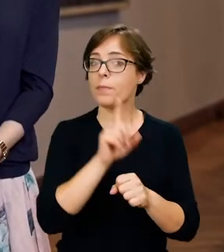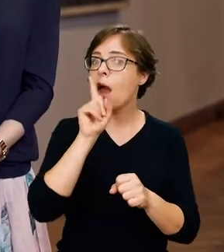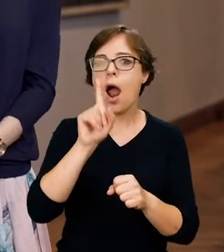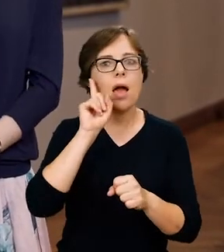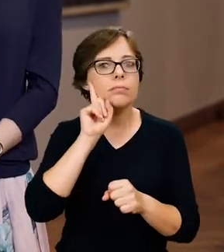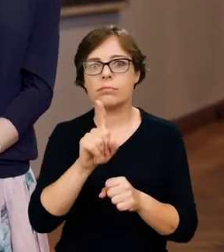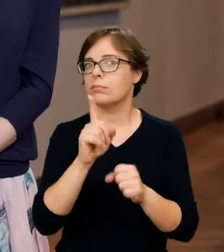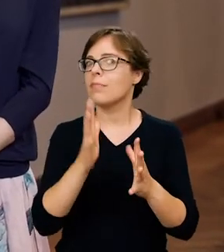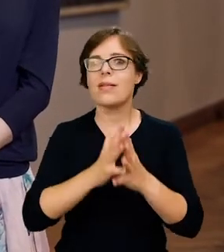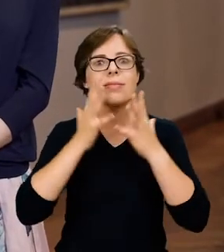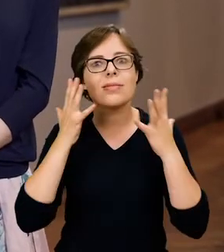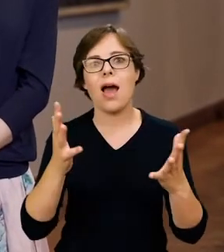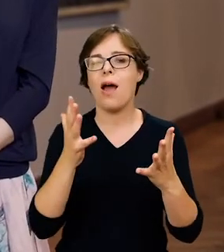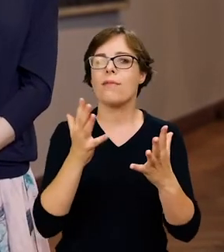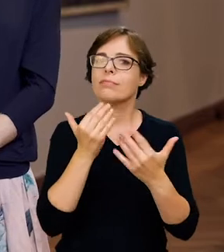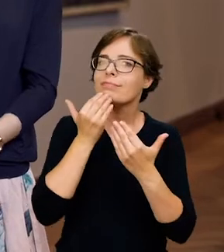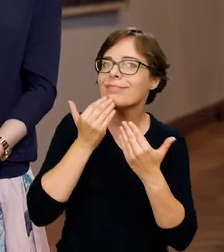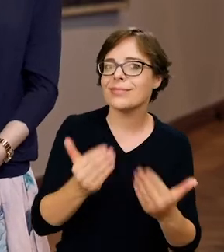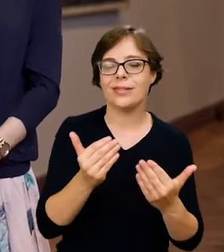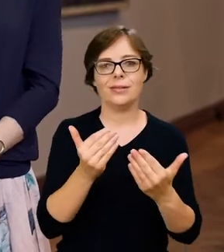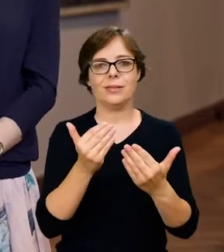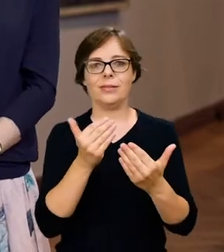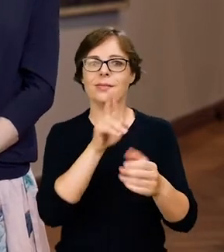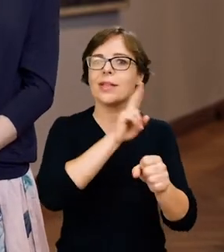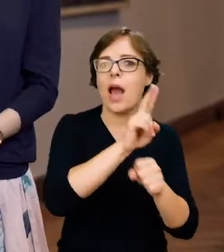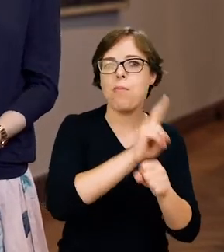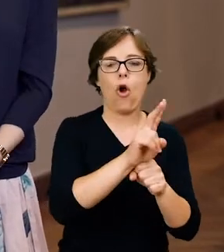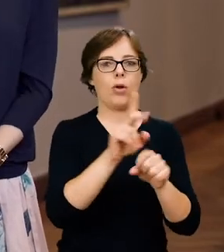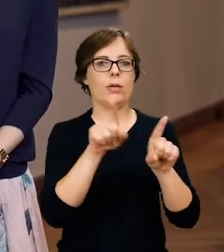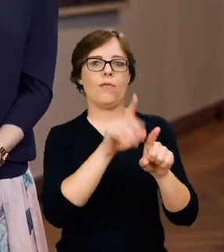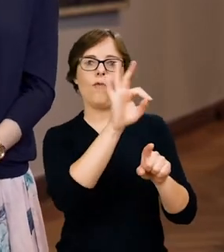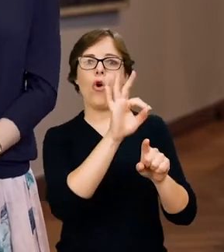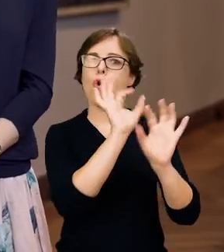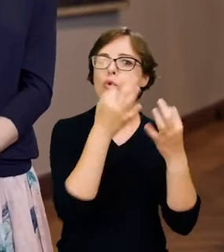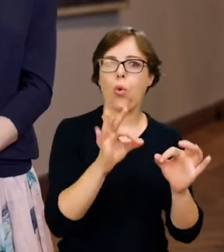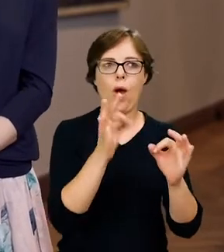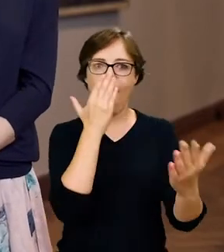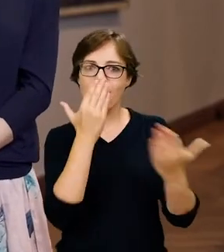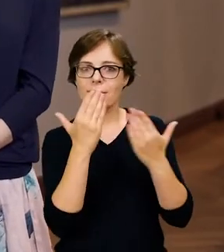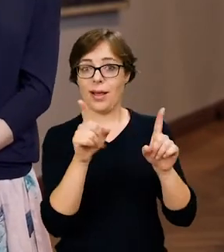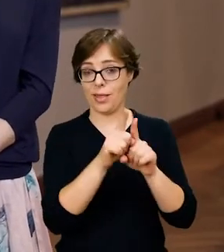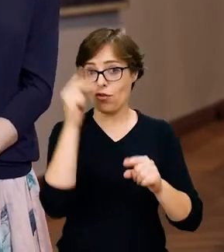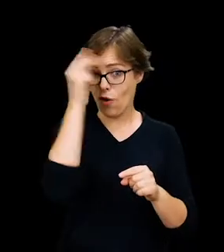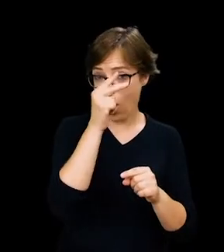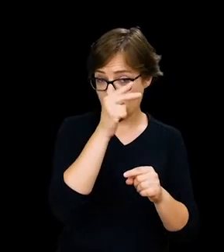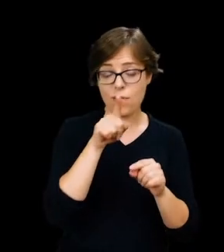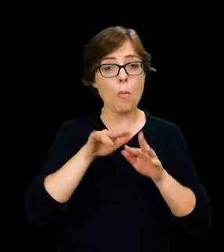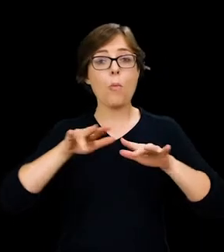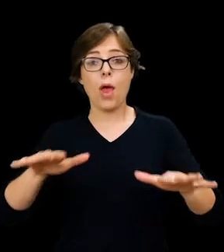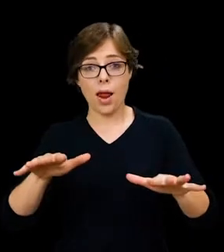upowszechnieniu sztuki, estetyki, a wręcz filozofii japońskiej odegrał